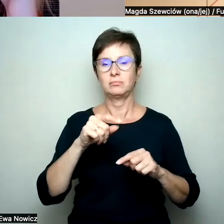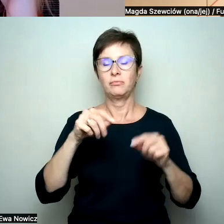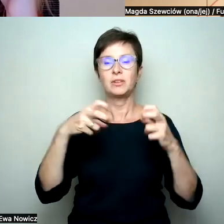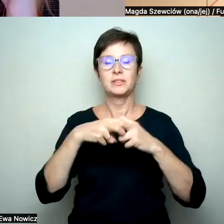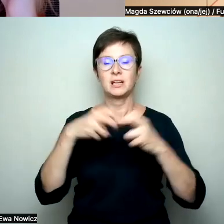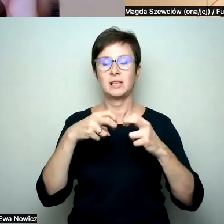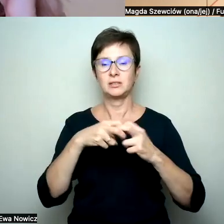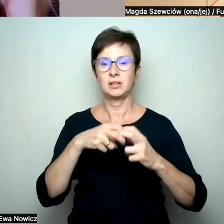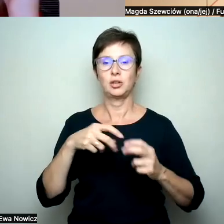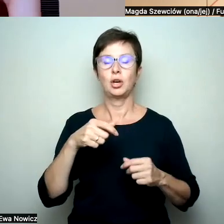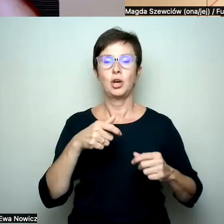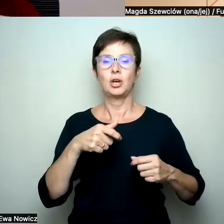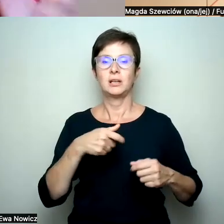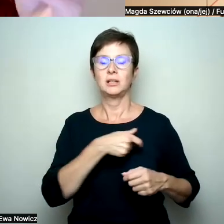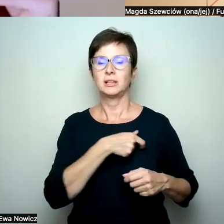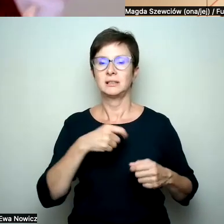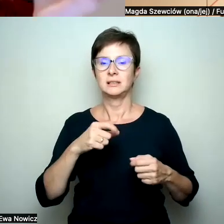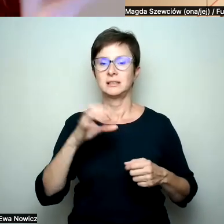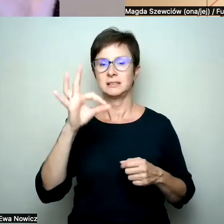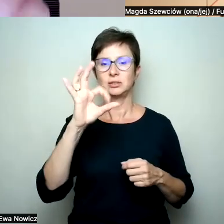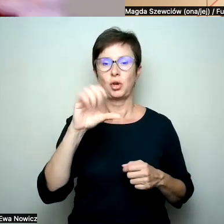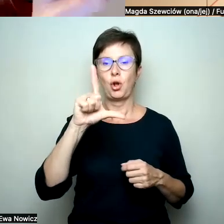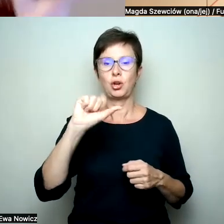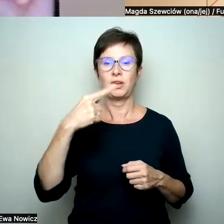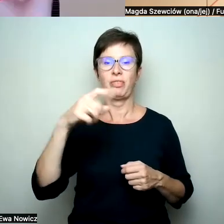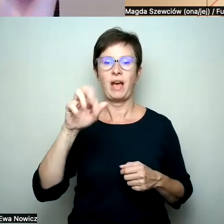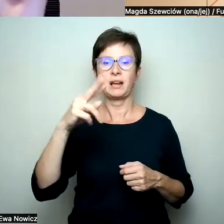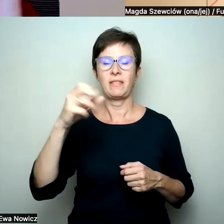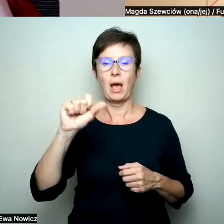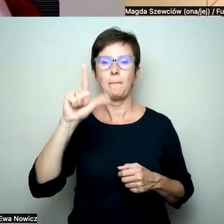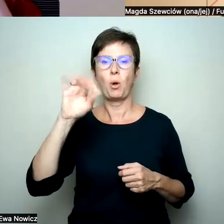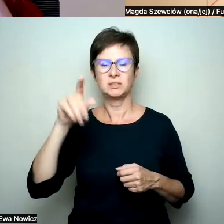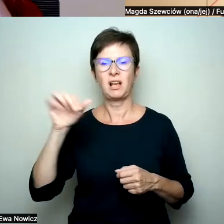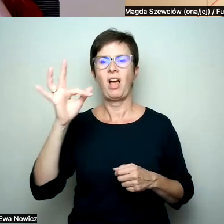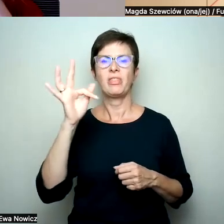i TVP zrobiło z tego jakiś tam reportaż, no coś tam skomentowali.